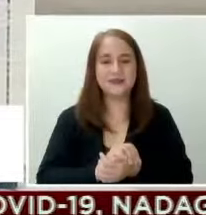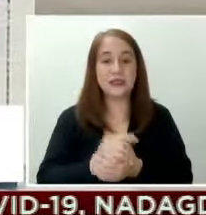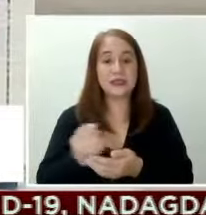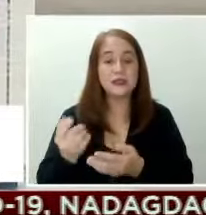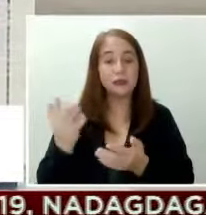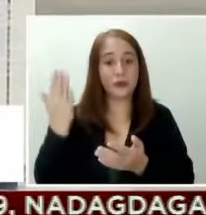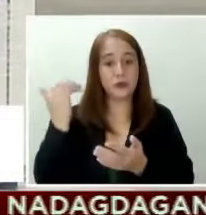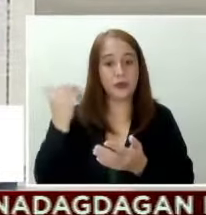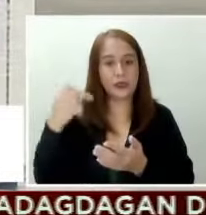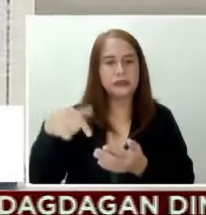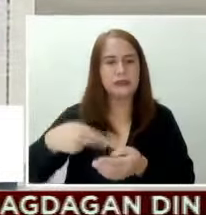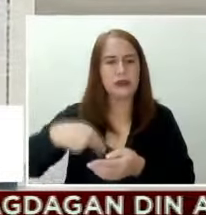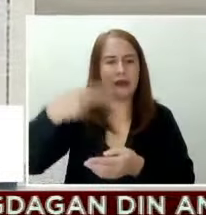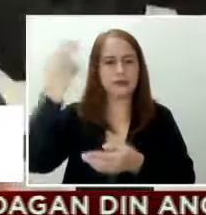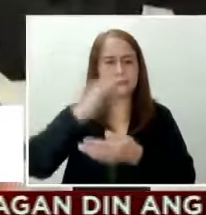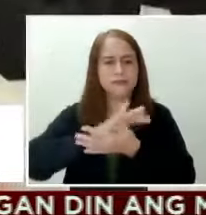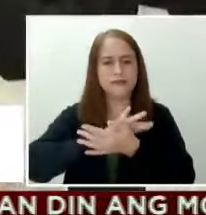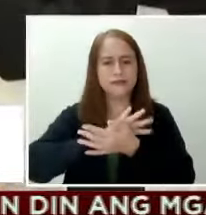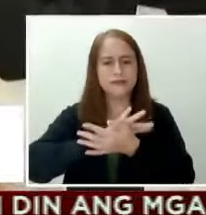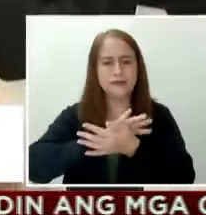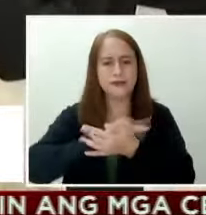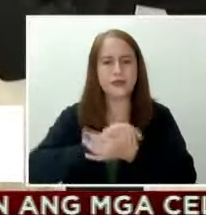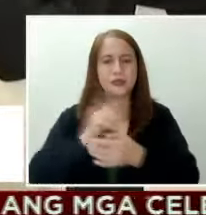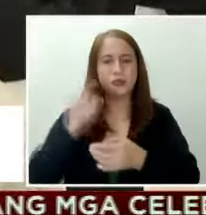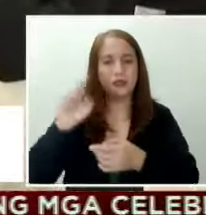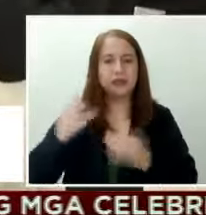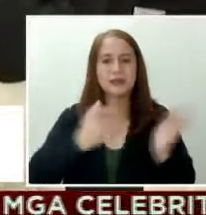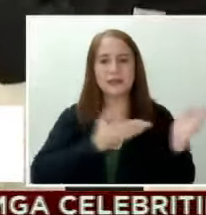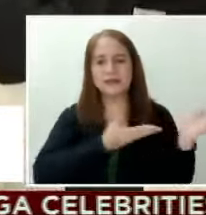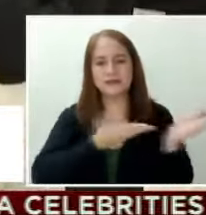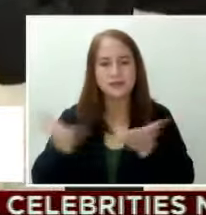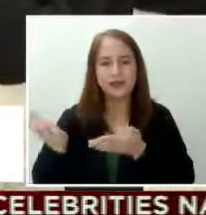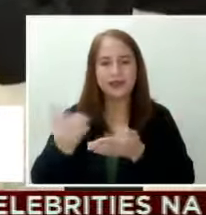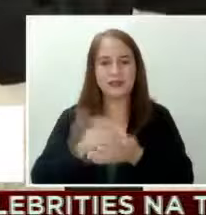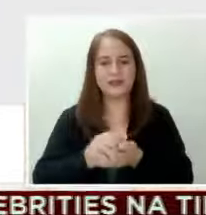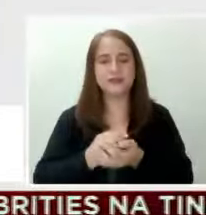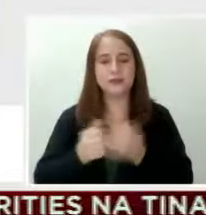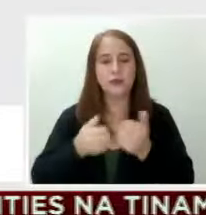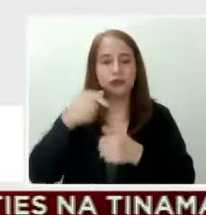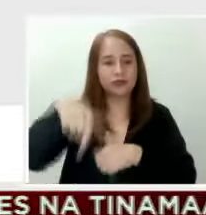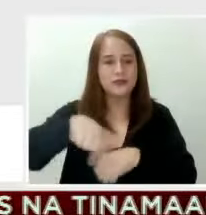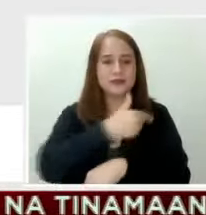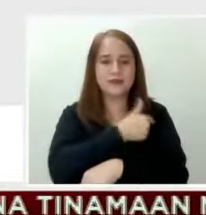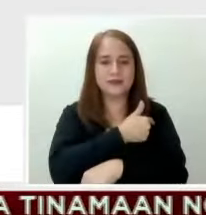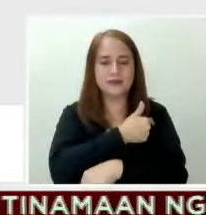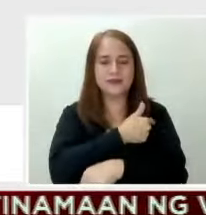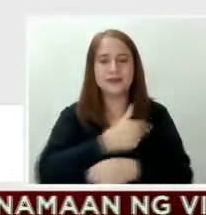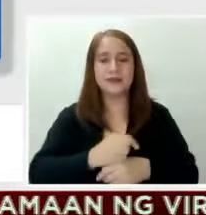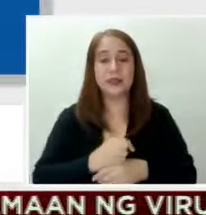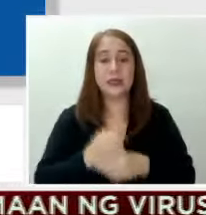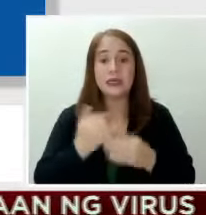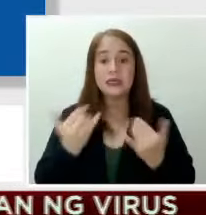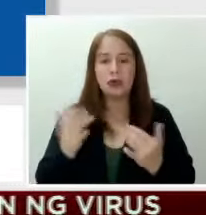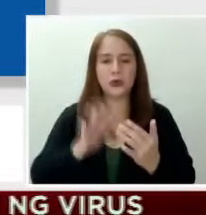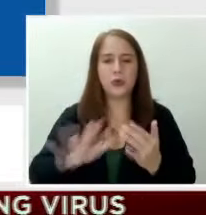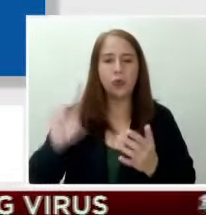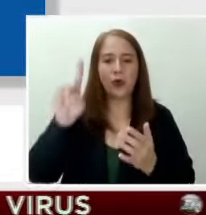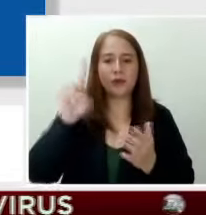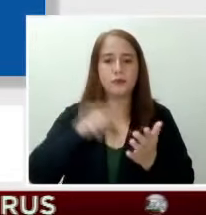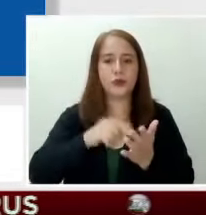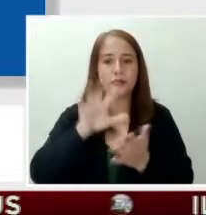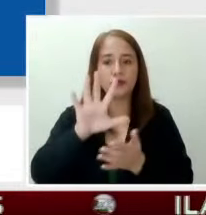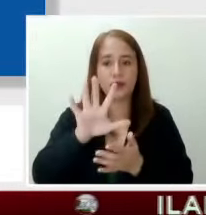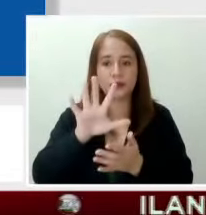marami ang kaso, kailangan dito natin ibubuhos yung majority nito mga bakunang ito. Sa ngayon, nasa higit 1.5 million